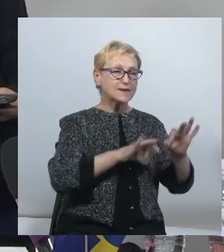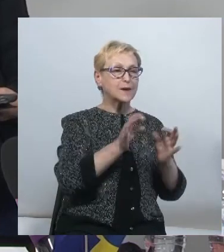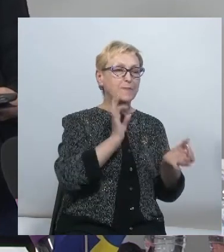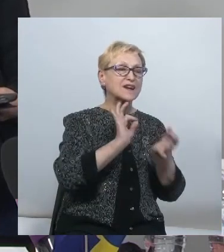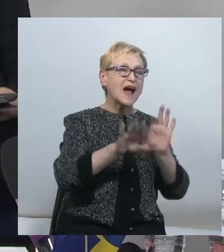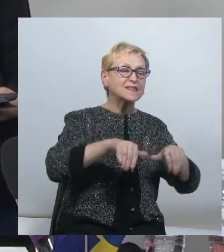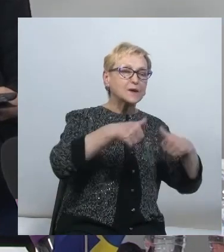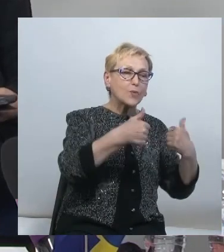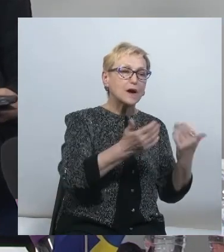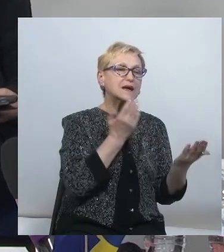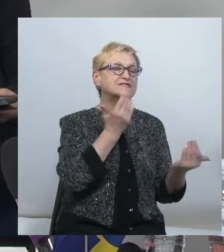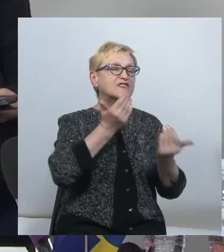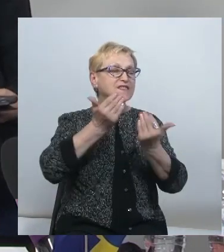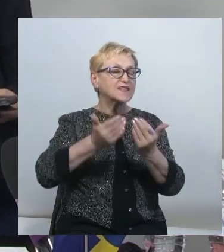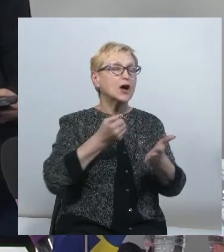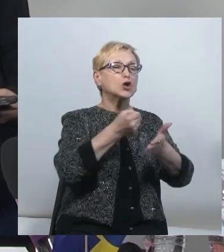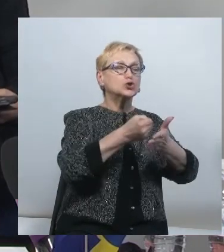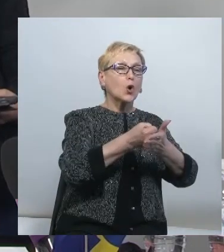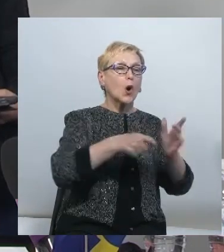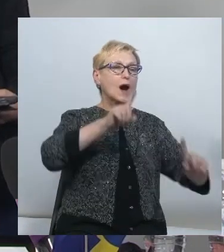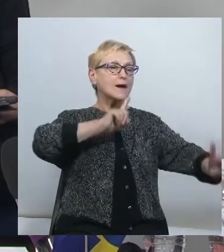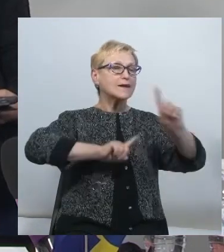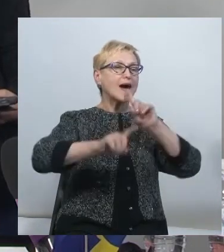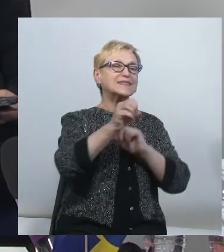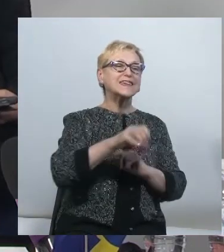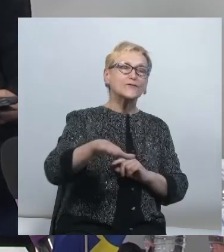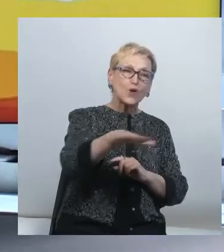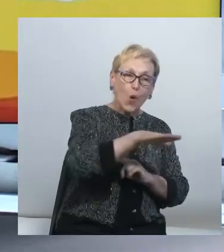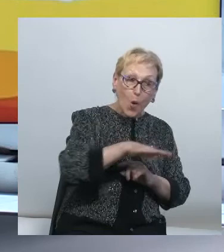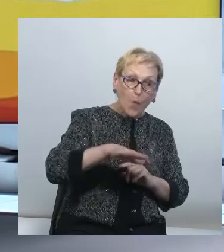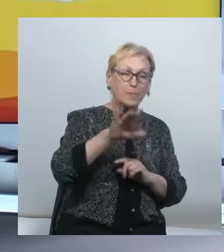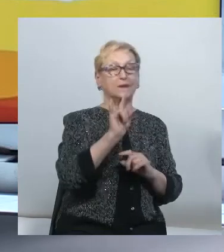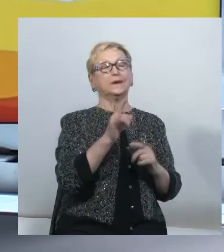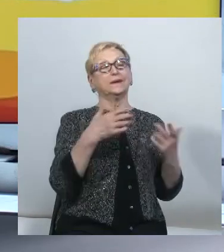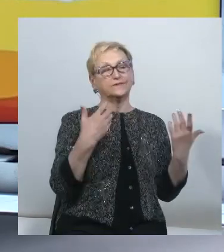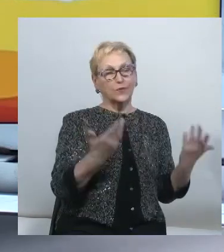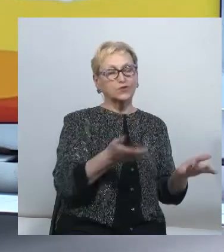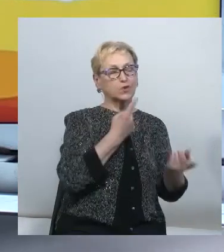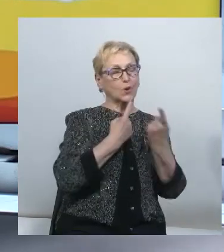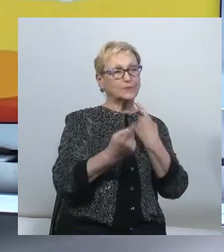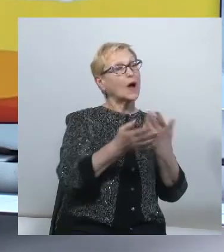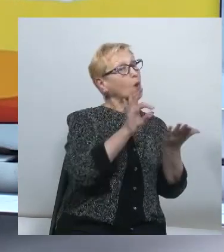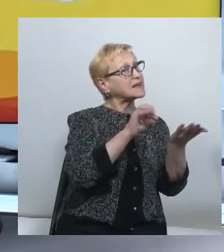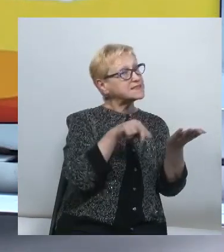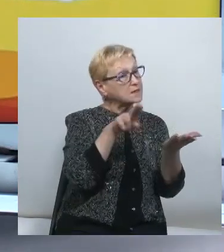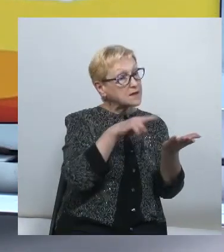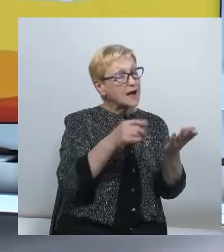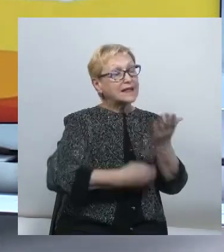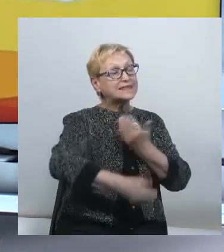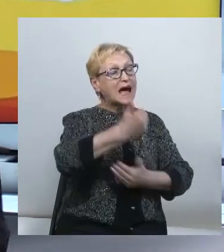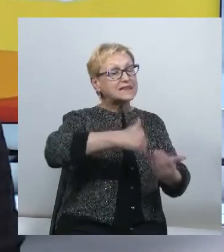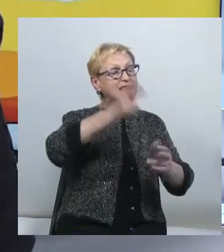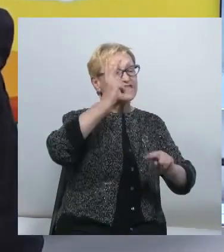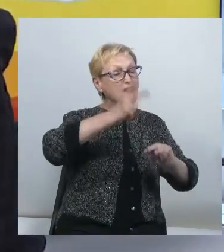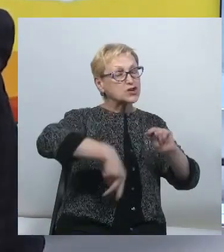звертатися і до Ради Європи, і заходити на сайт Національної Ради. Багато інформації там є. Олександре, на завершення нашої